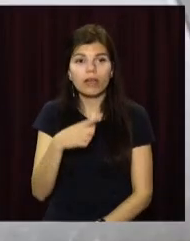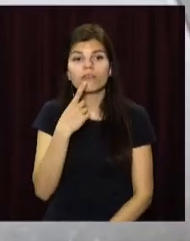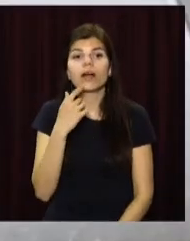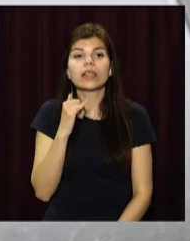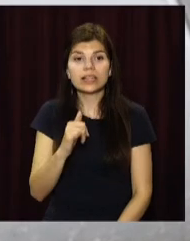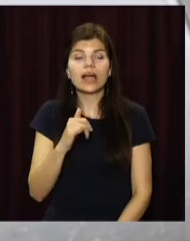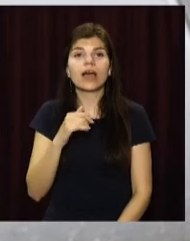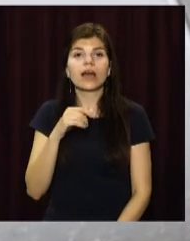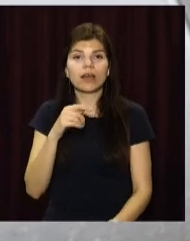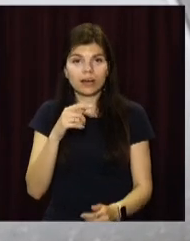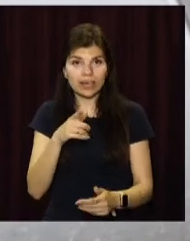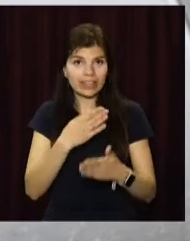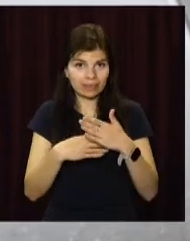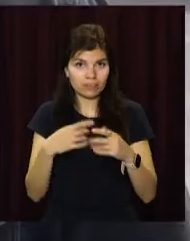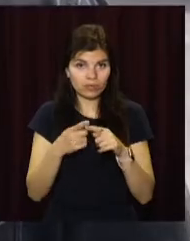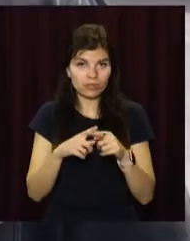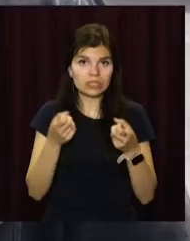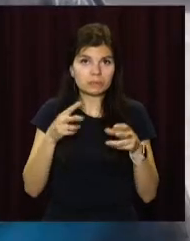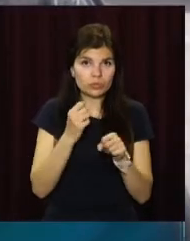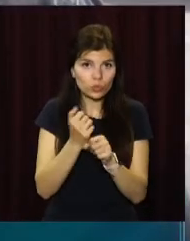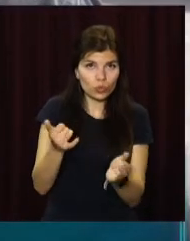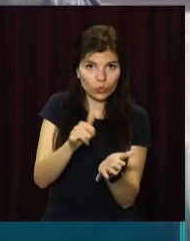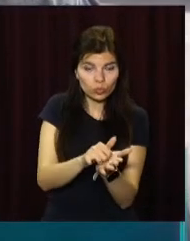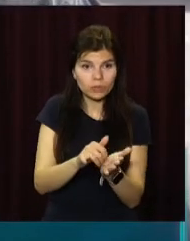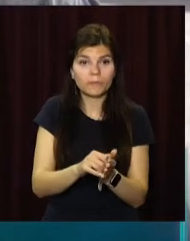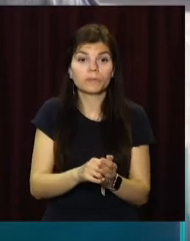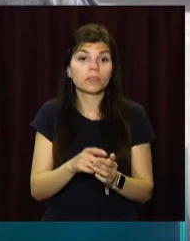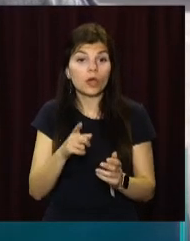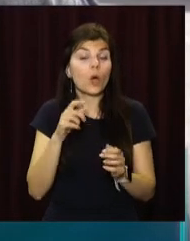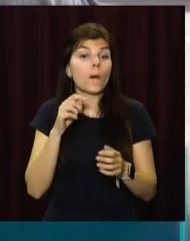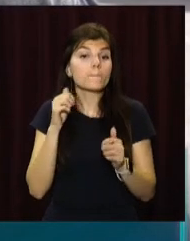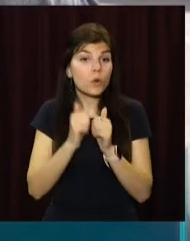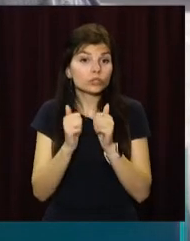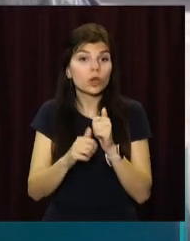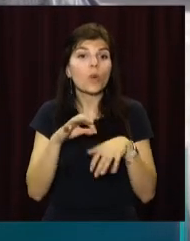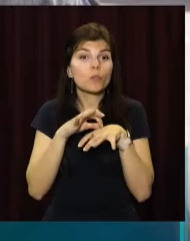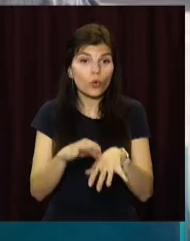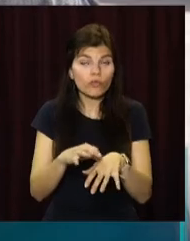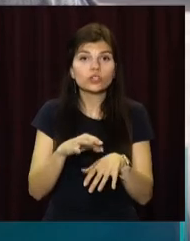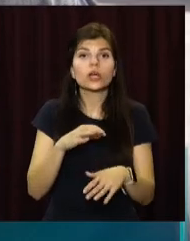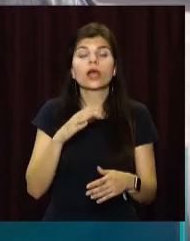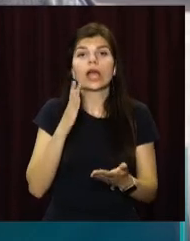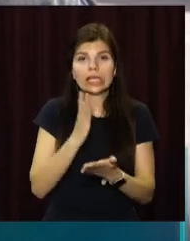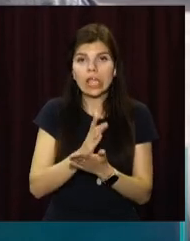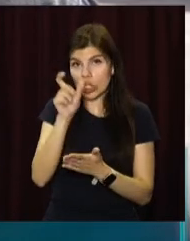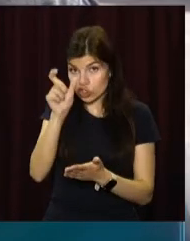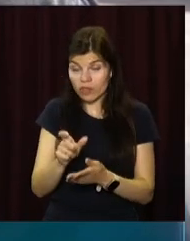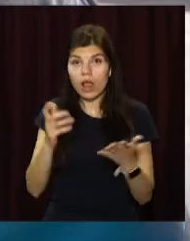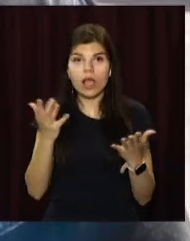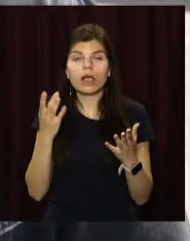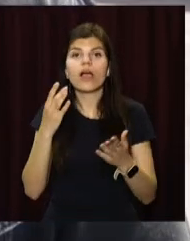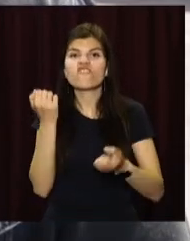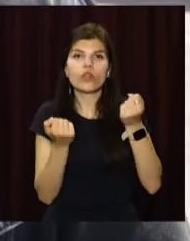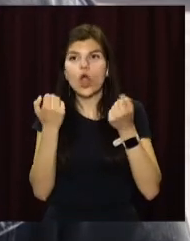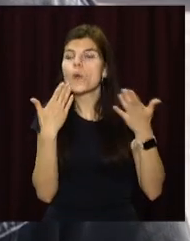пасажирів із інвалідністю. Перевозчики, як коммерські, так і комунальні, постійно проводять інструктажі з водителями, як вести себе з людьми з